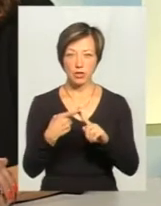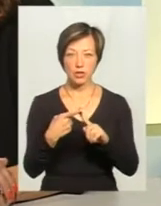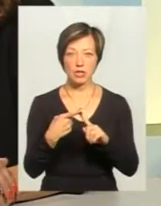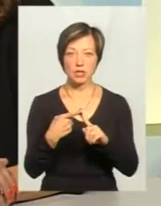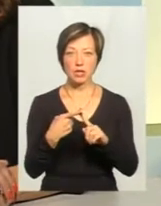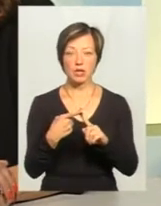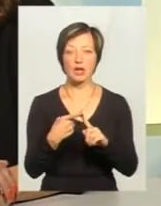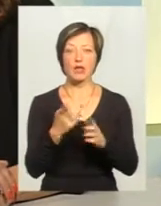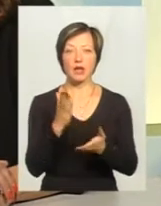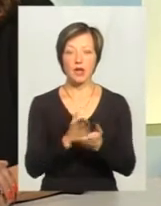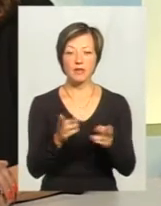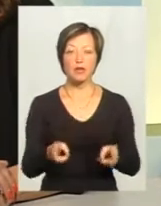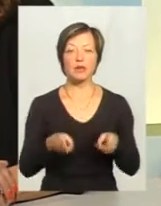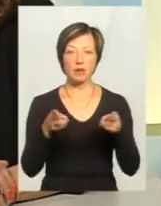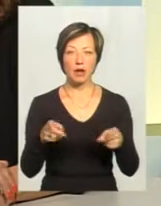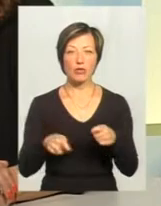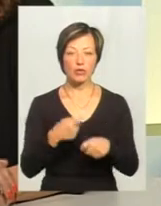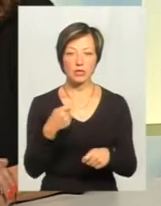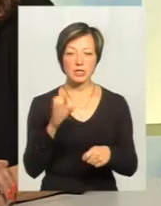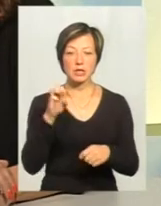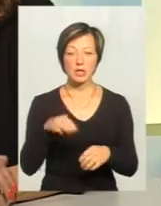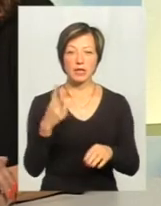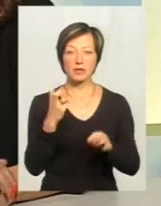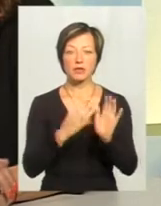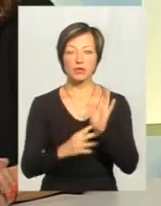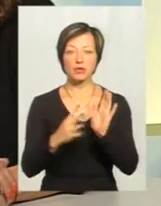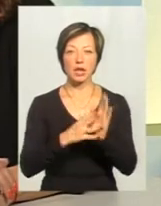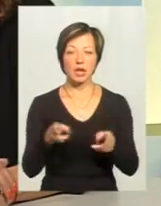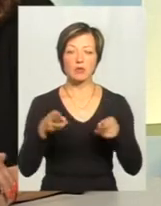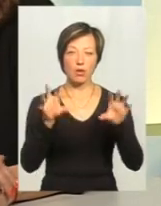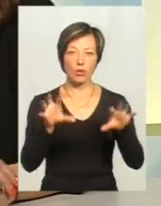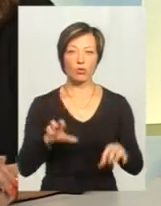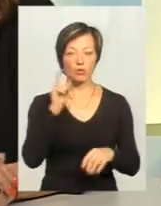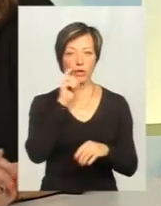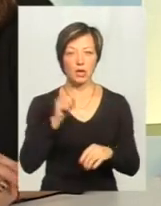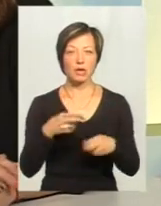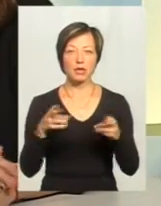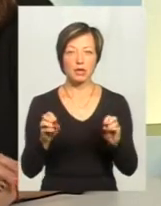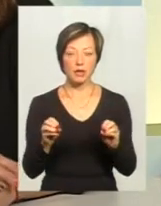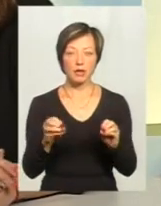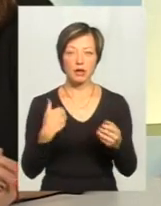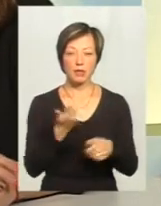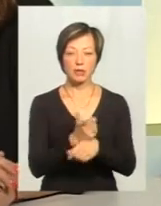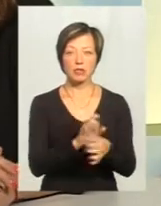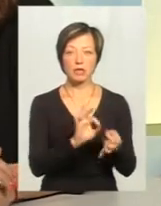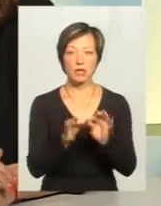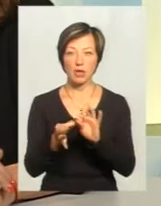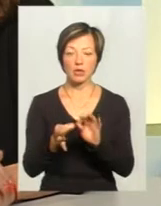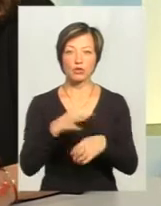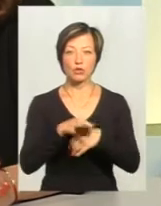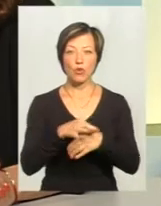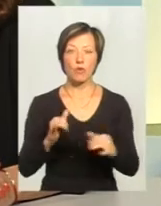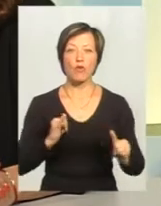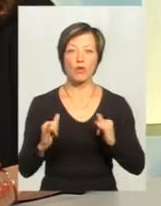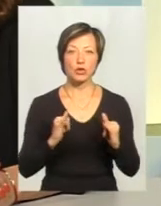сказав, є наявність кримінального правопорушення. Тут мова йде про статтю 299 Кримінального кодексу України, де я більш детально це читаю, де жорстоке